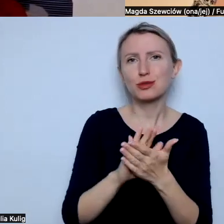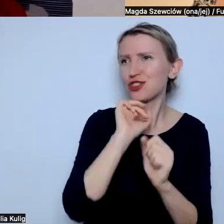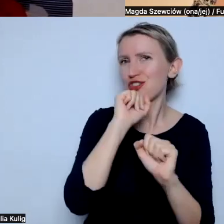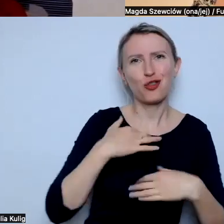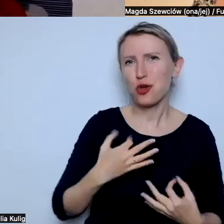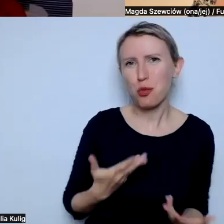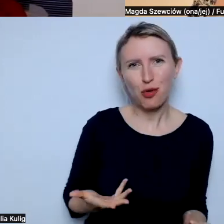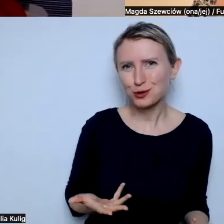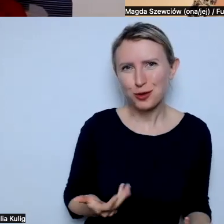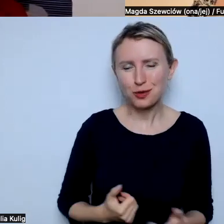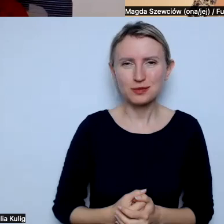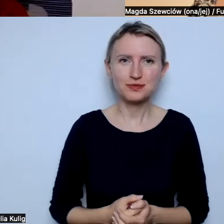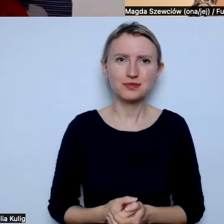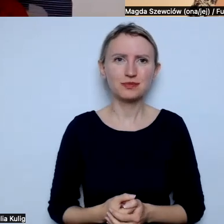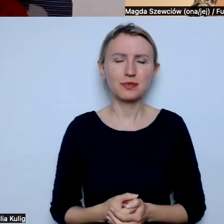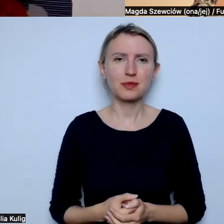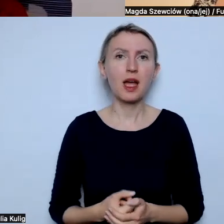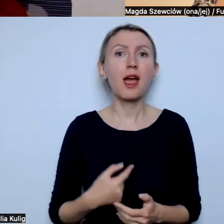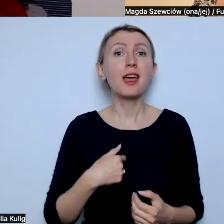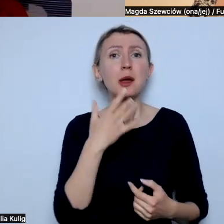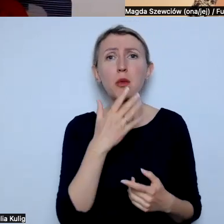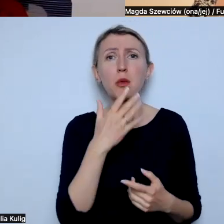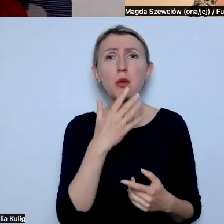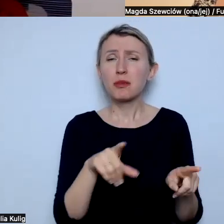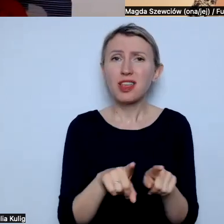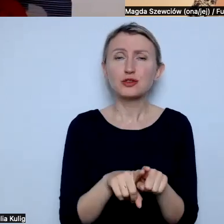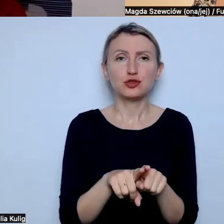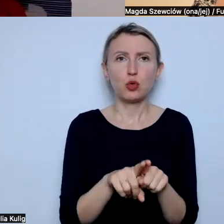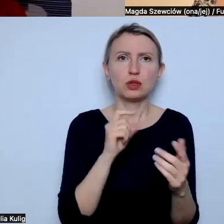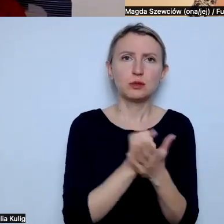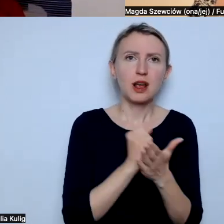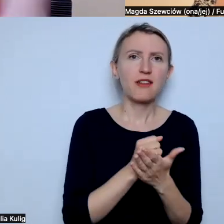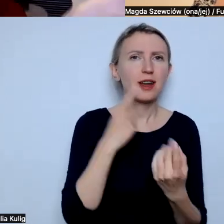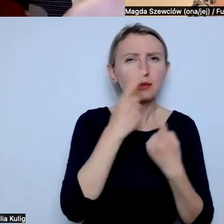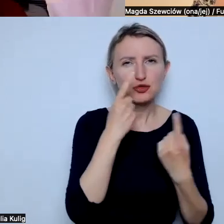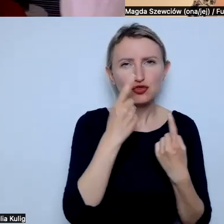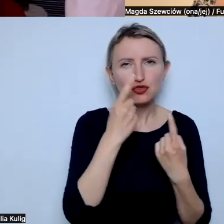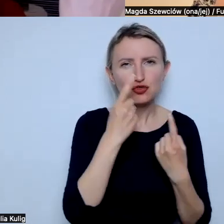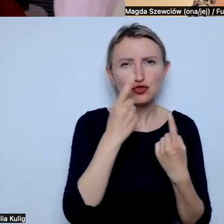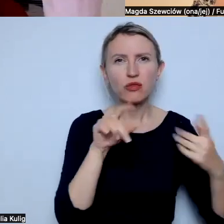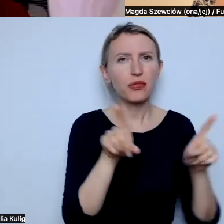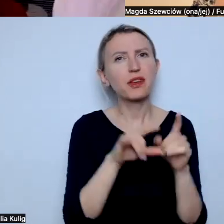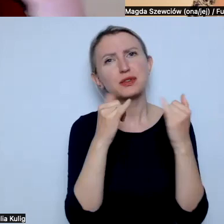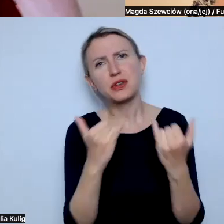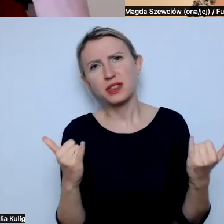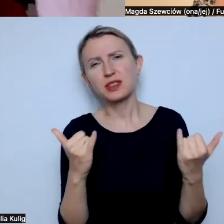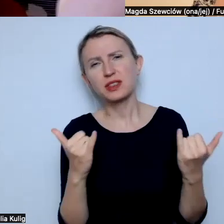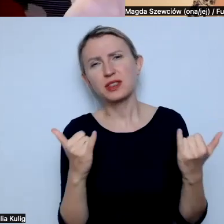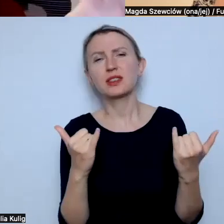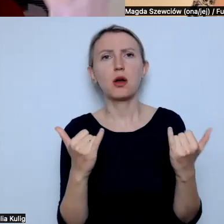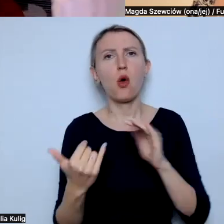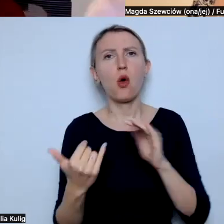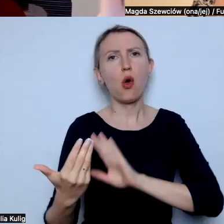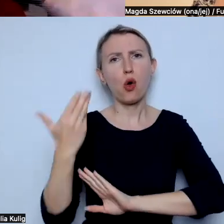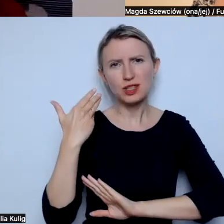obchodzą. I mówimy tu zarówno o sprawach światopoglądowych, jak i innych. Ostatnio jakiś